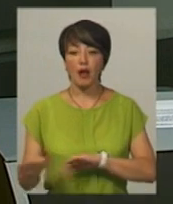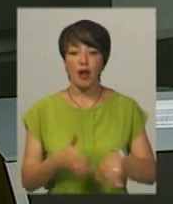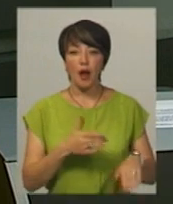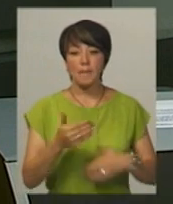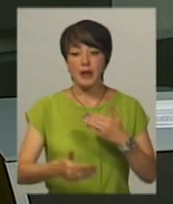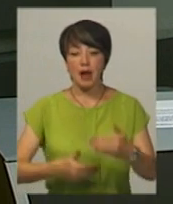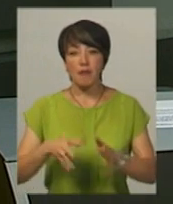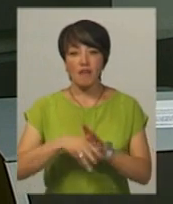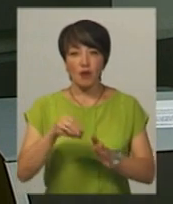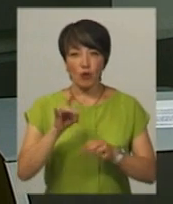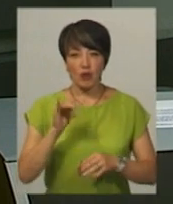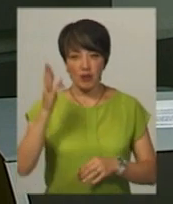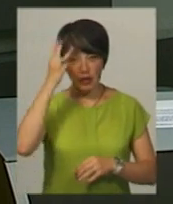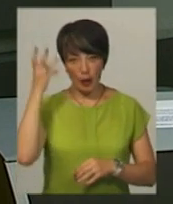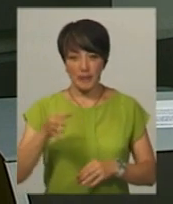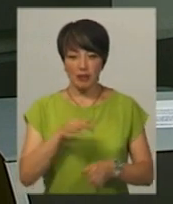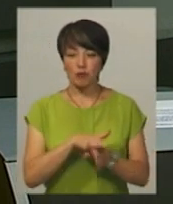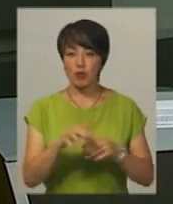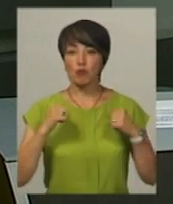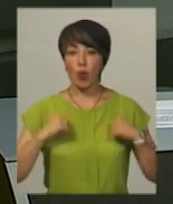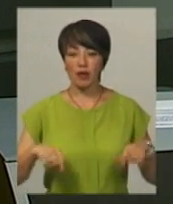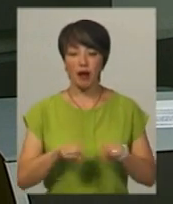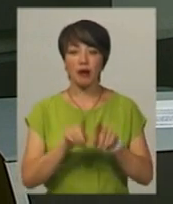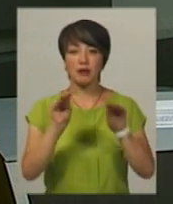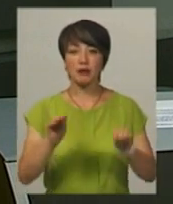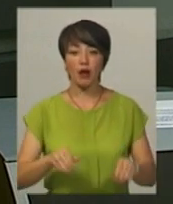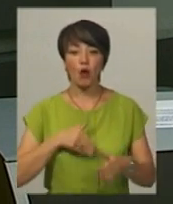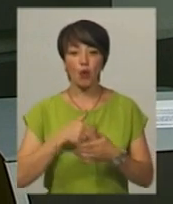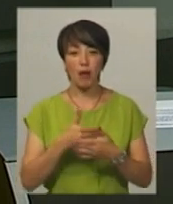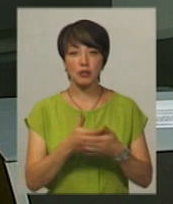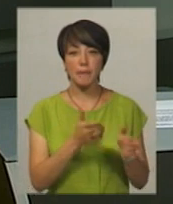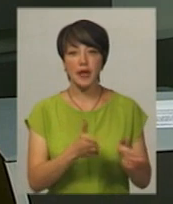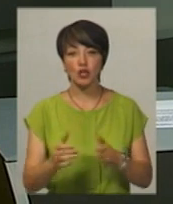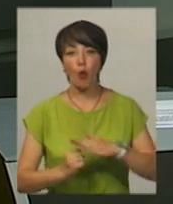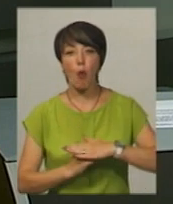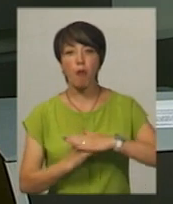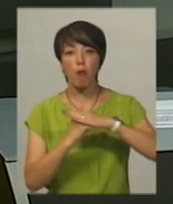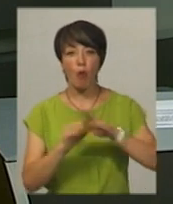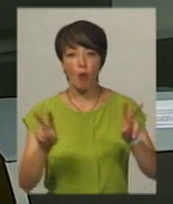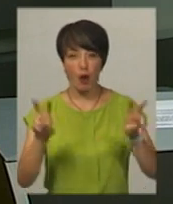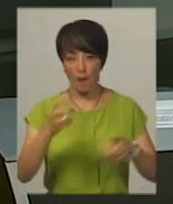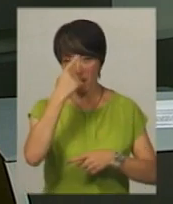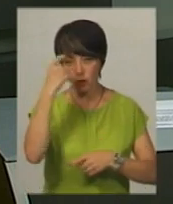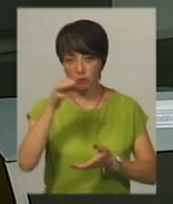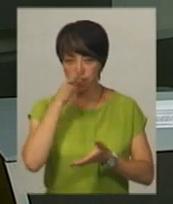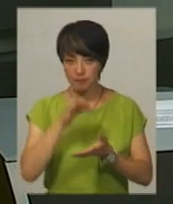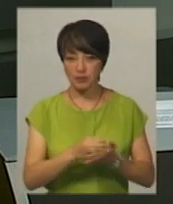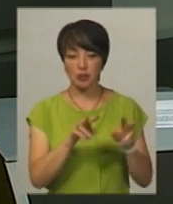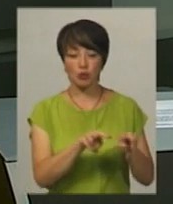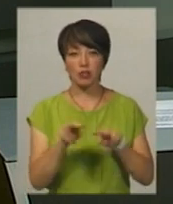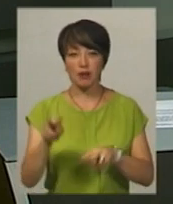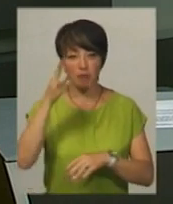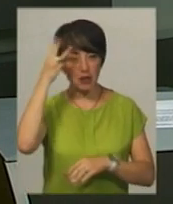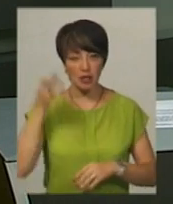виборів на Хмельниччині відбувається спокійно. Такі дані наводять у громадській мережі опора. Про це повідомив координатор спостереження у